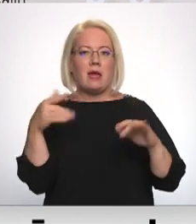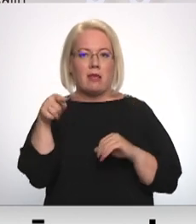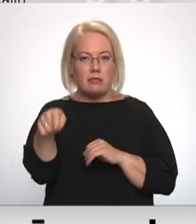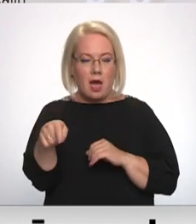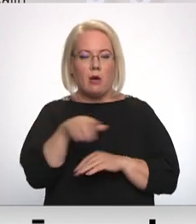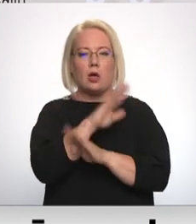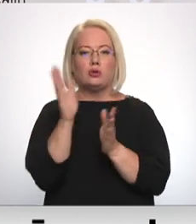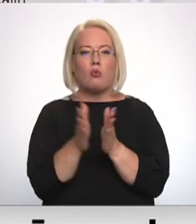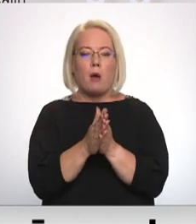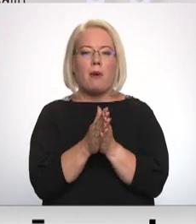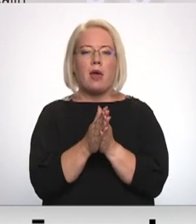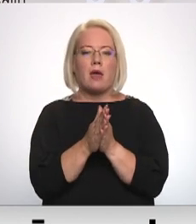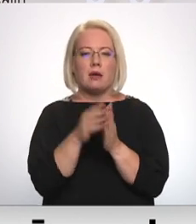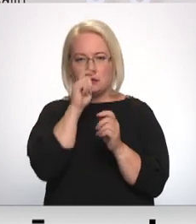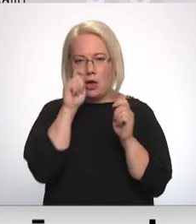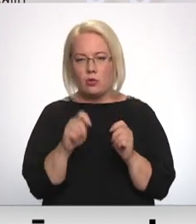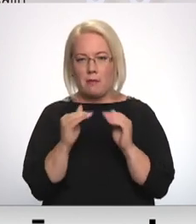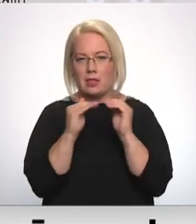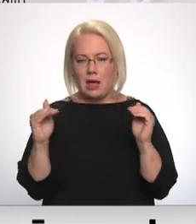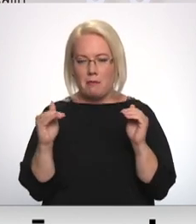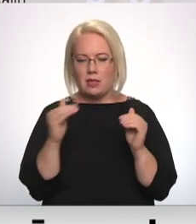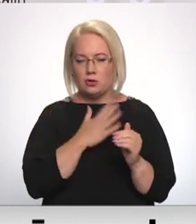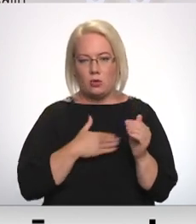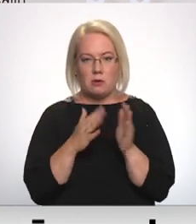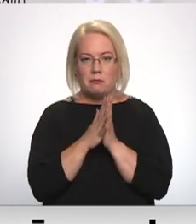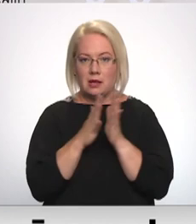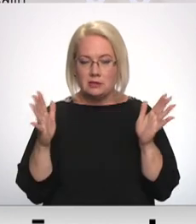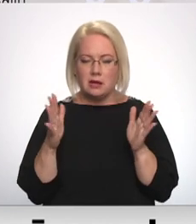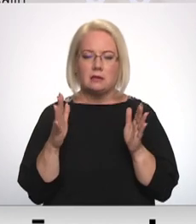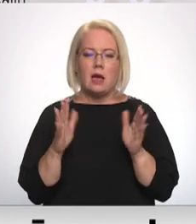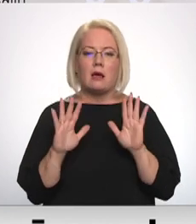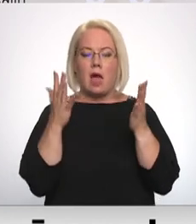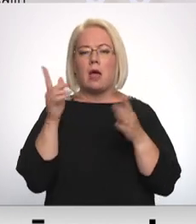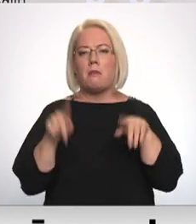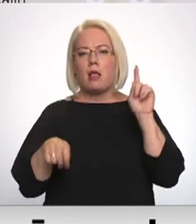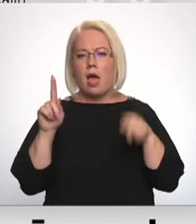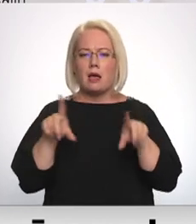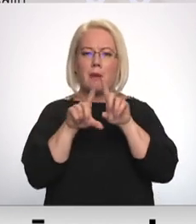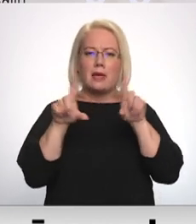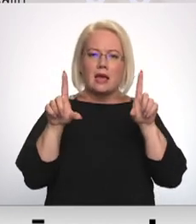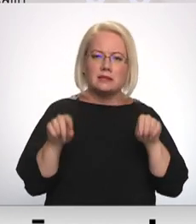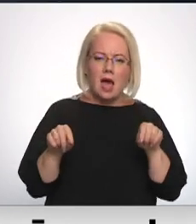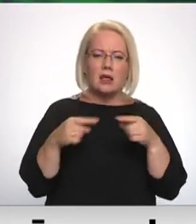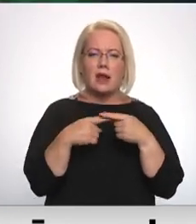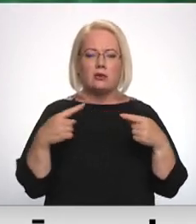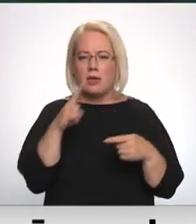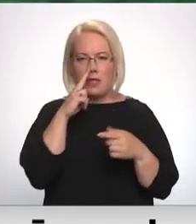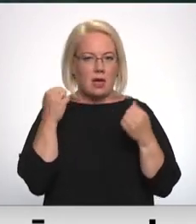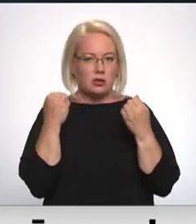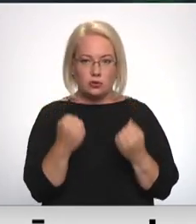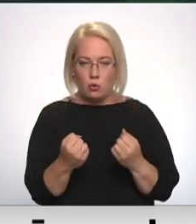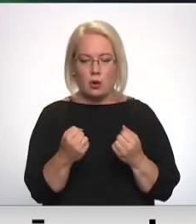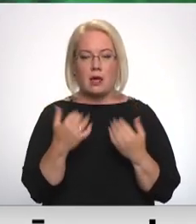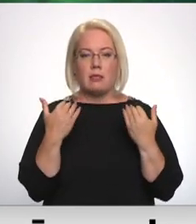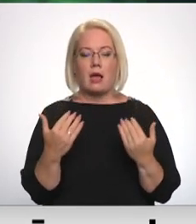kopējais notarības līmenis ļoti cienījams. Protams, gadās ik pa laikam iestādes un resursi, kuri neiztura. Pašreiz